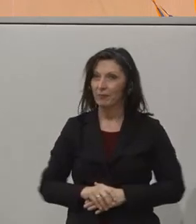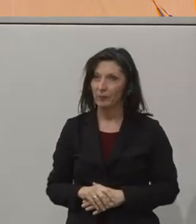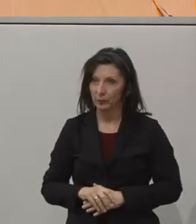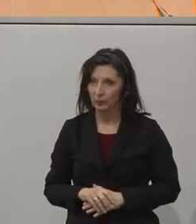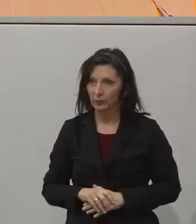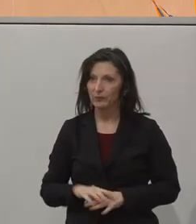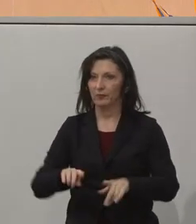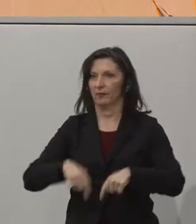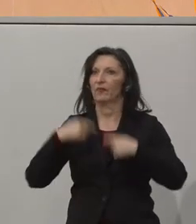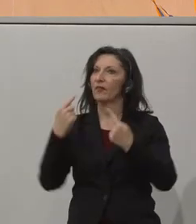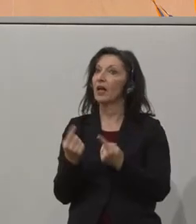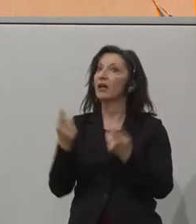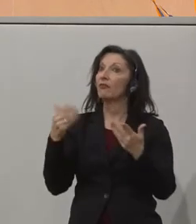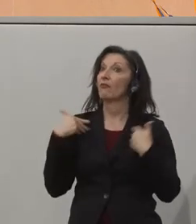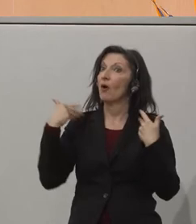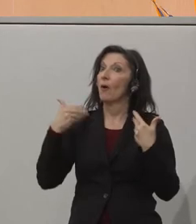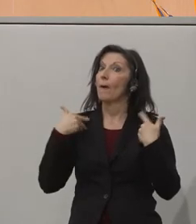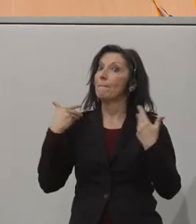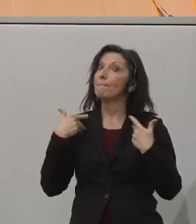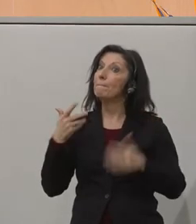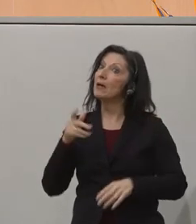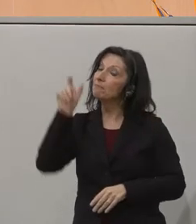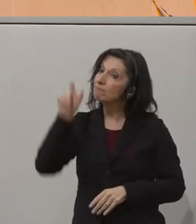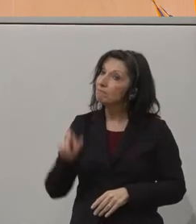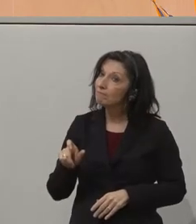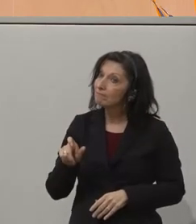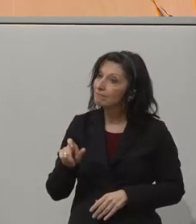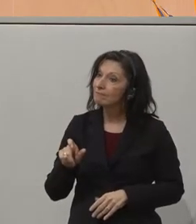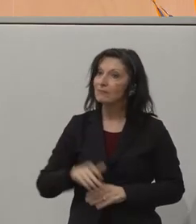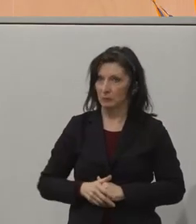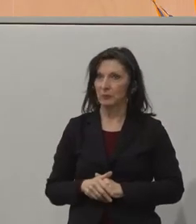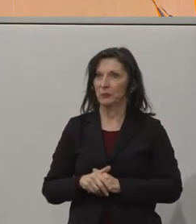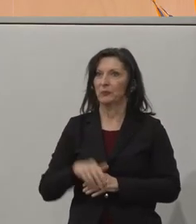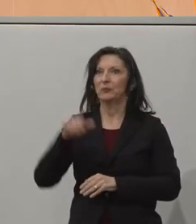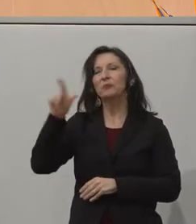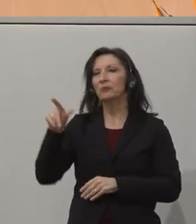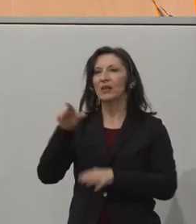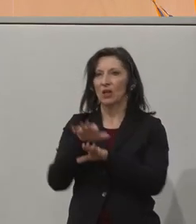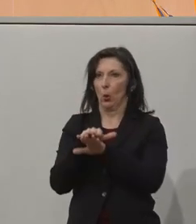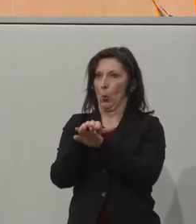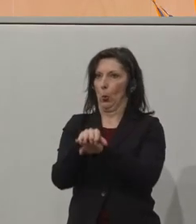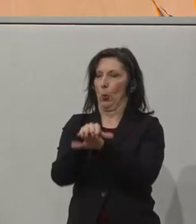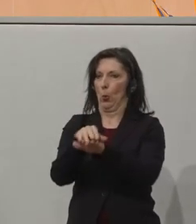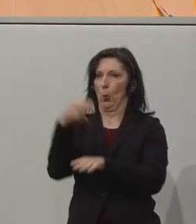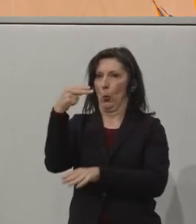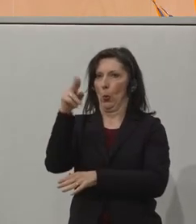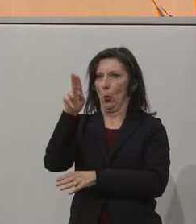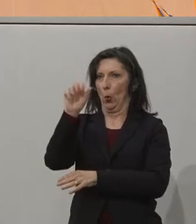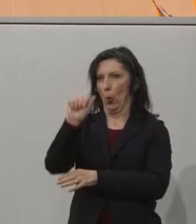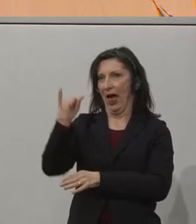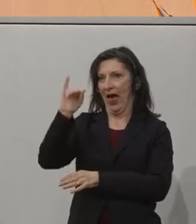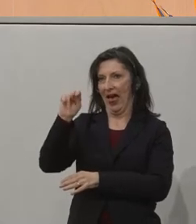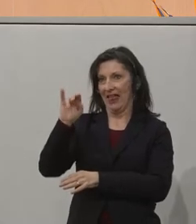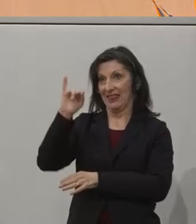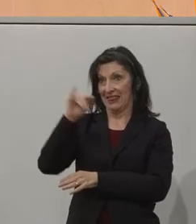Weiters freuen wir uns auf ein Statement von Franz Josef Huainik. Er ist im Humanitarian Broadcasting